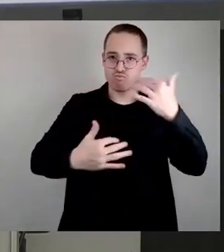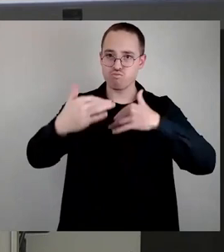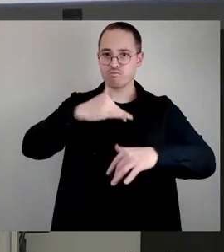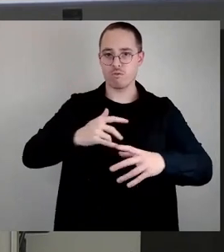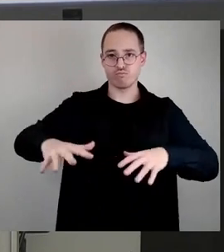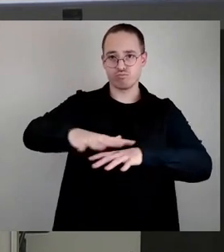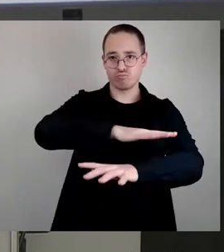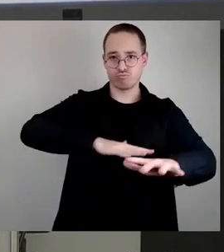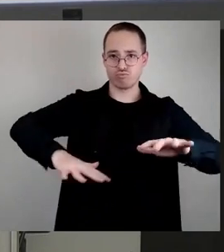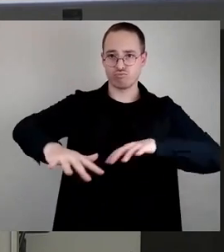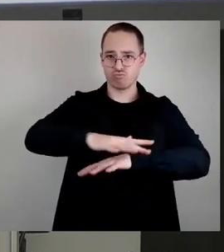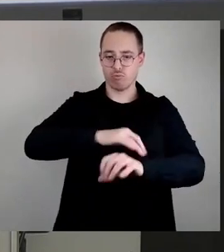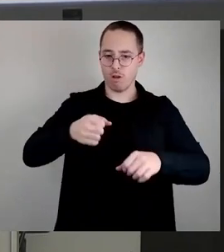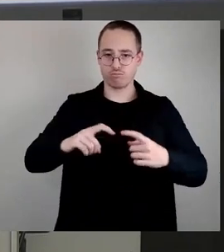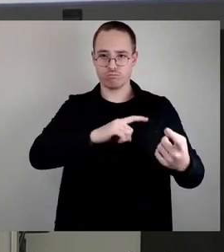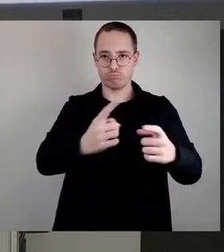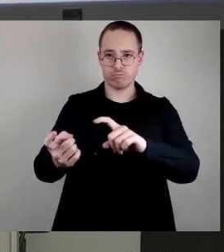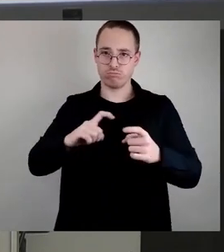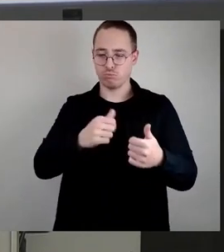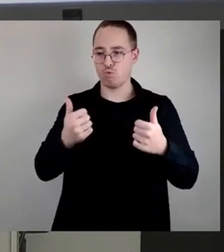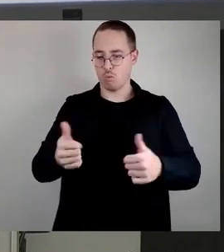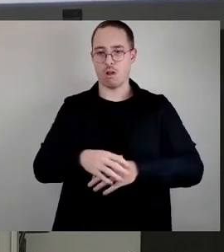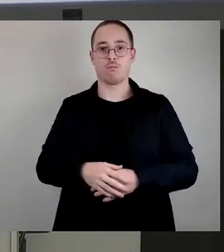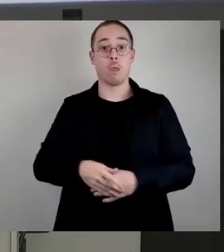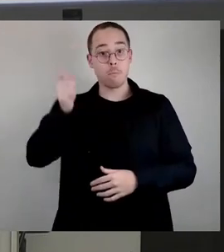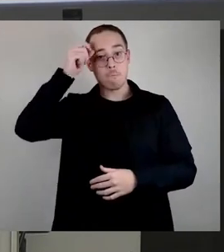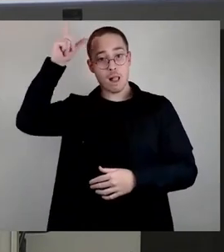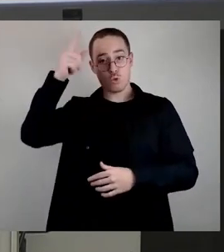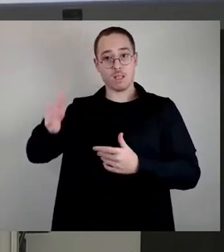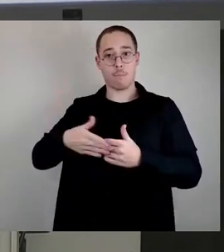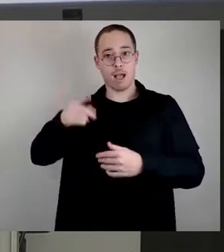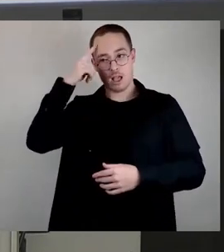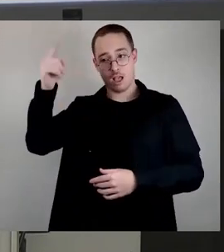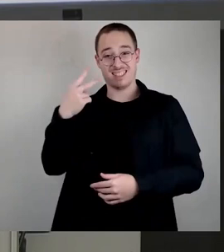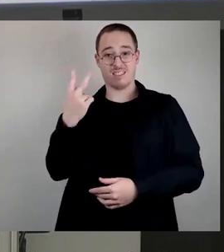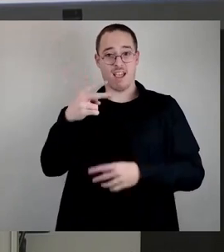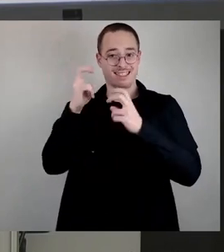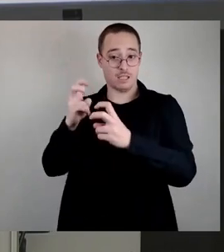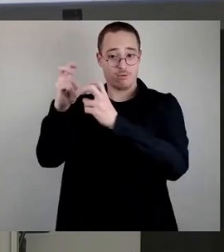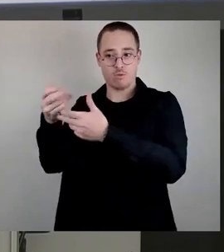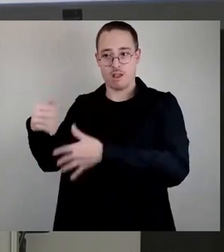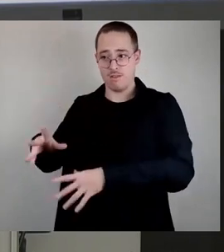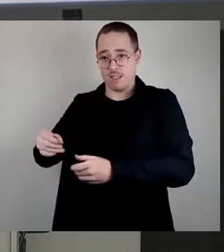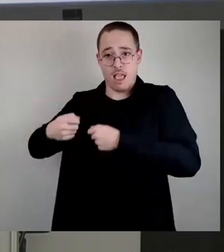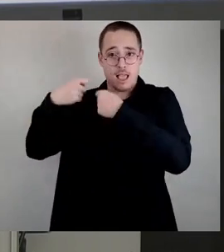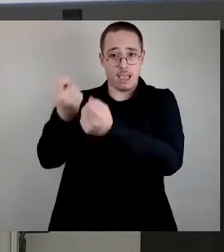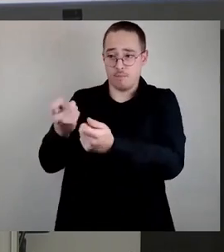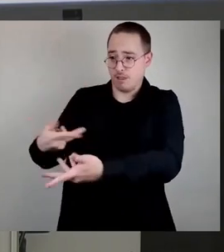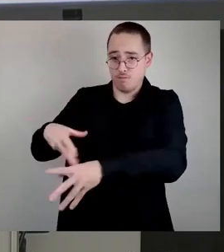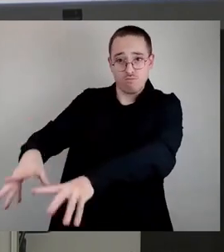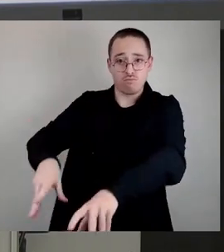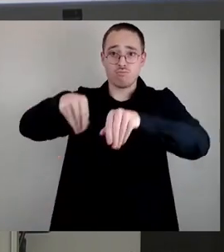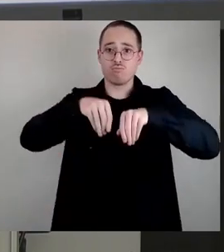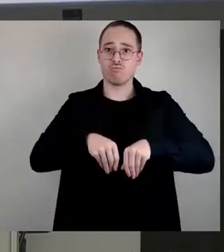was vom Bildungsbeirat in zwei Sitzungen erarbeitet wurde. Das finden wir als Linke richtig